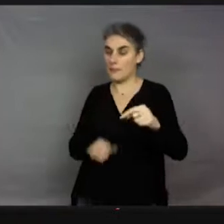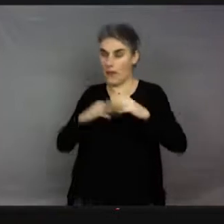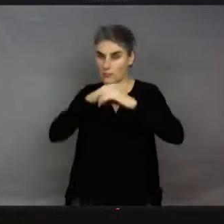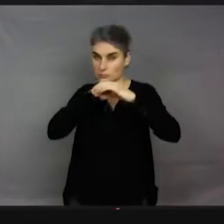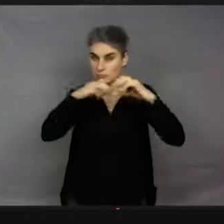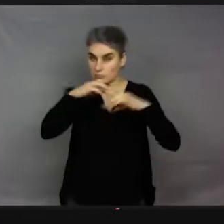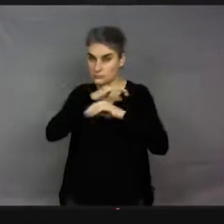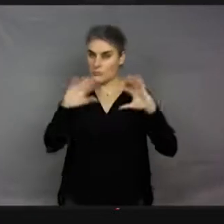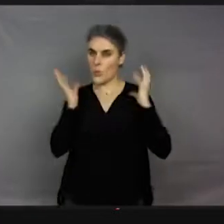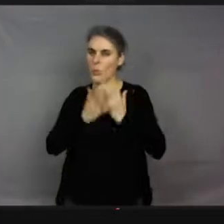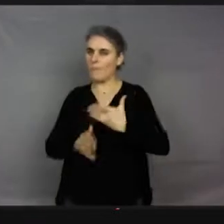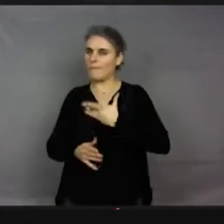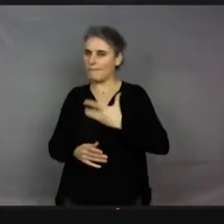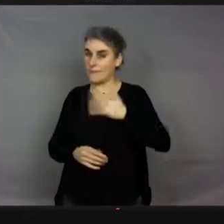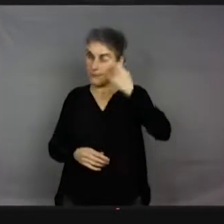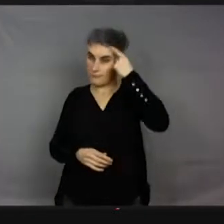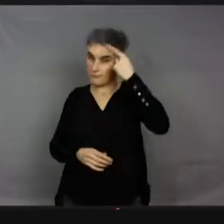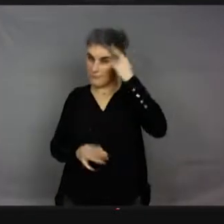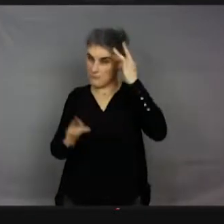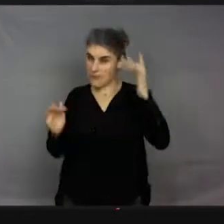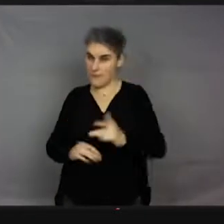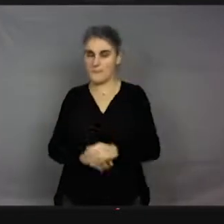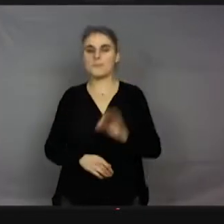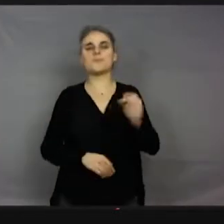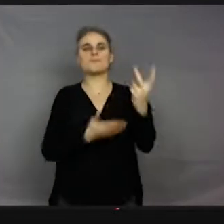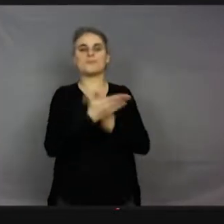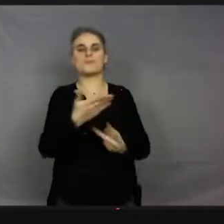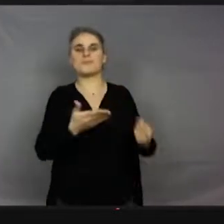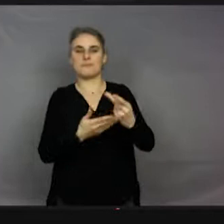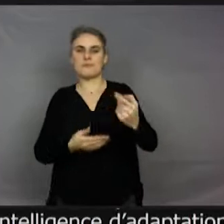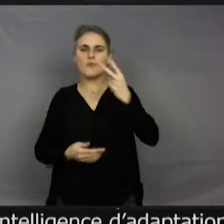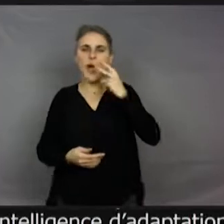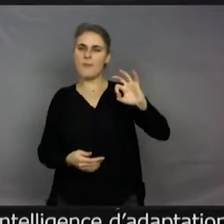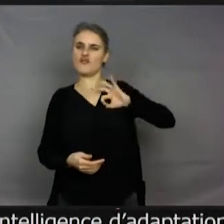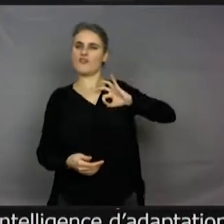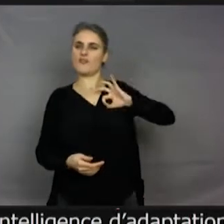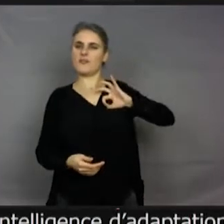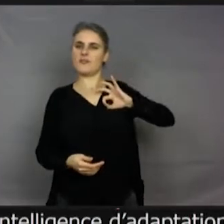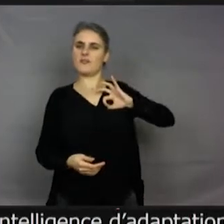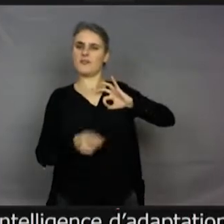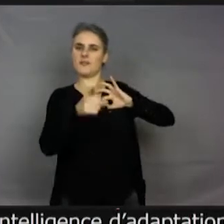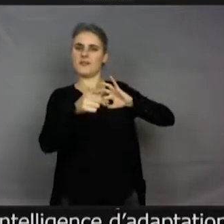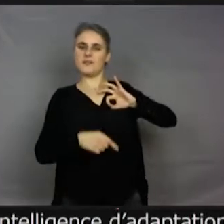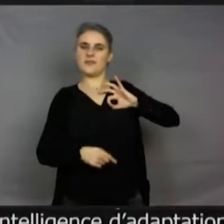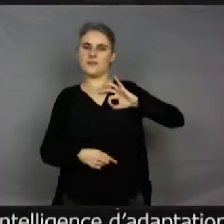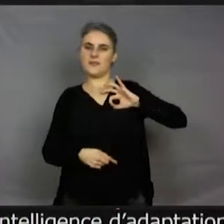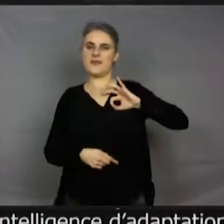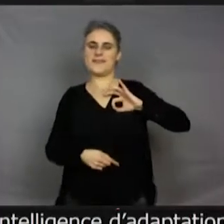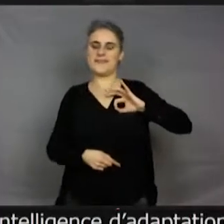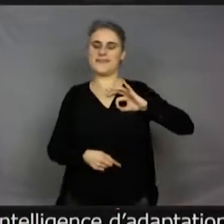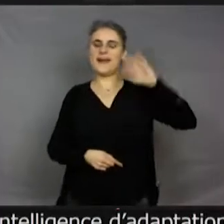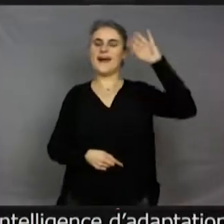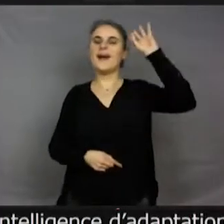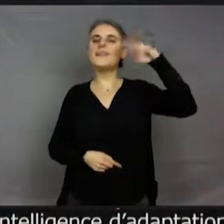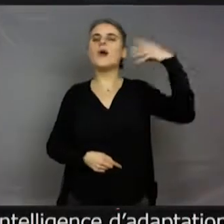C'est vrai. Et là, Gilles a eu la très bonne idée de faire un badge, je ne sais pas si vous le voyez tous, avec écrit Darwin Forever sur cette mouche